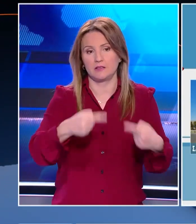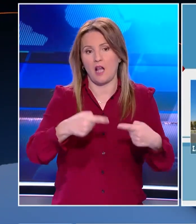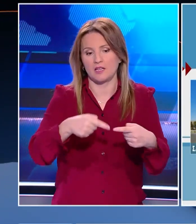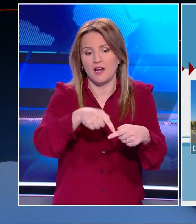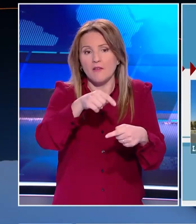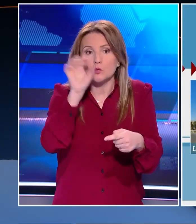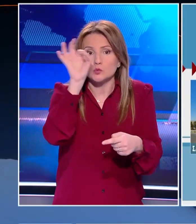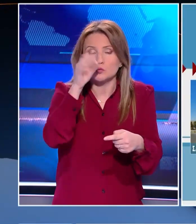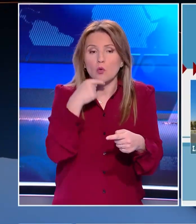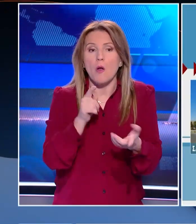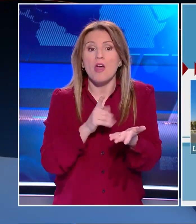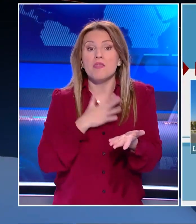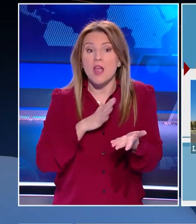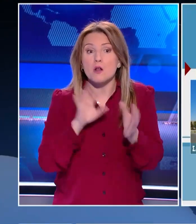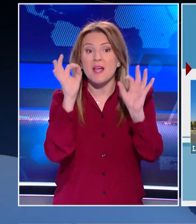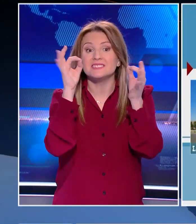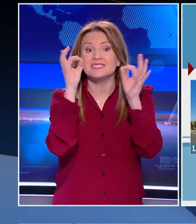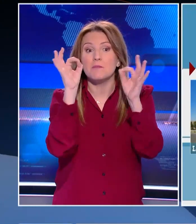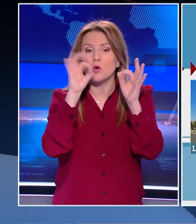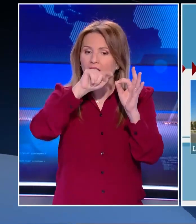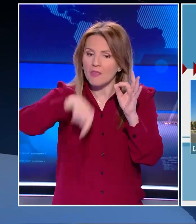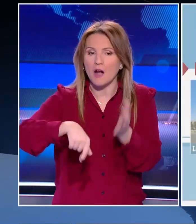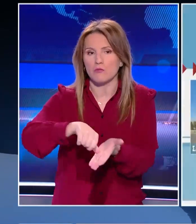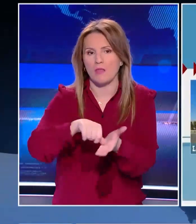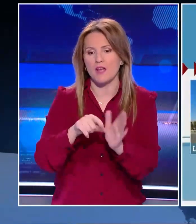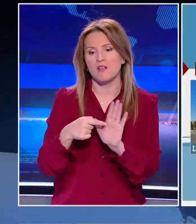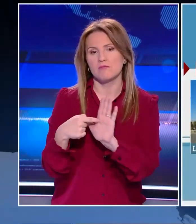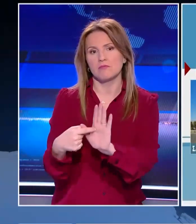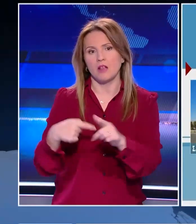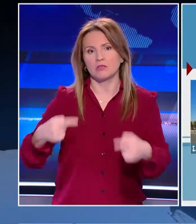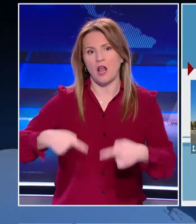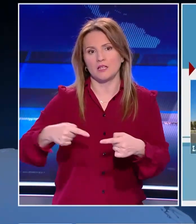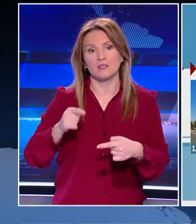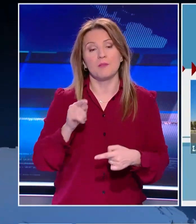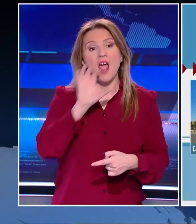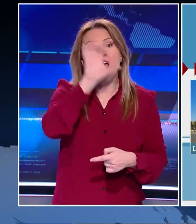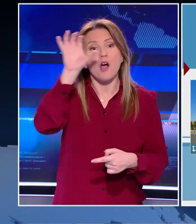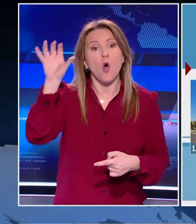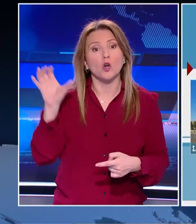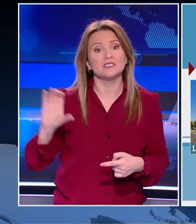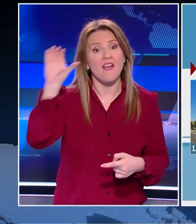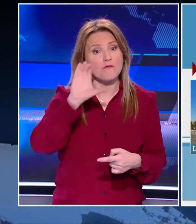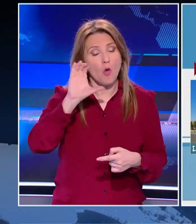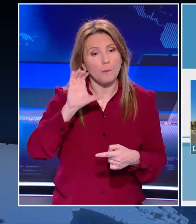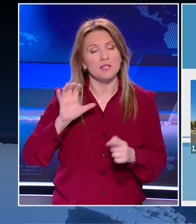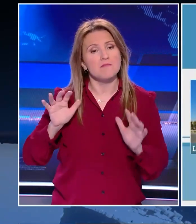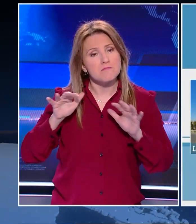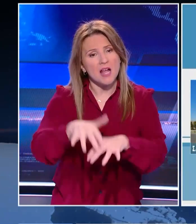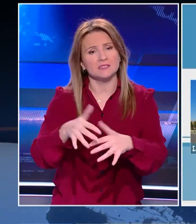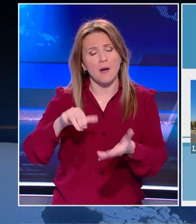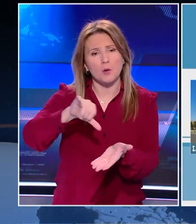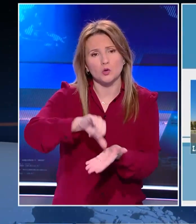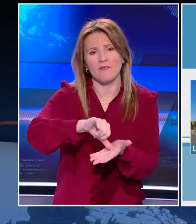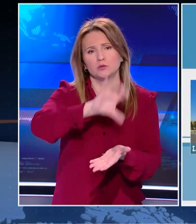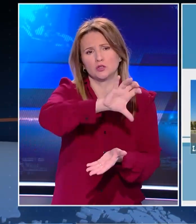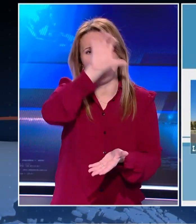λοιπόν θέλουμε να βάλουμε και σε βουλικά κάποια τρακτέρ μέσα στην Αθήνα. Σε όλες τις ευρωπαϊκές χώρες είδατε ότι παίρνουν τρακτέρ στις πρωτεύουσες